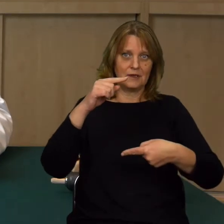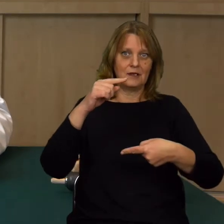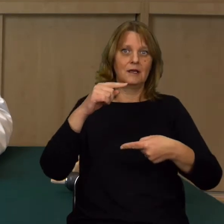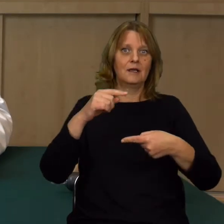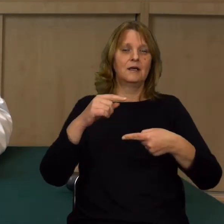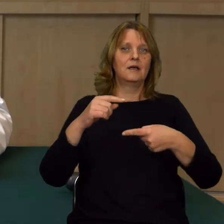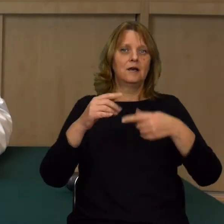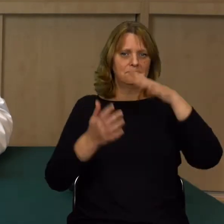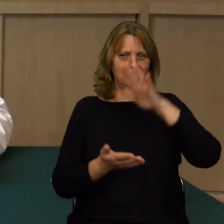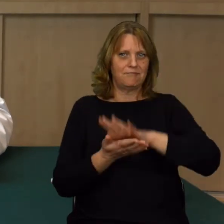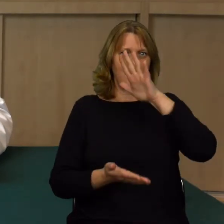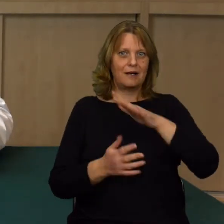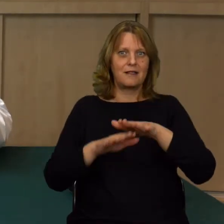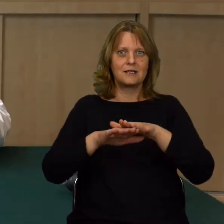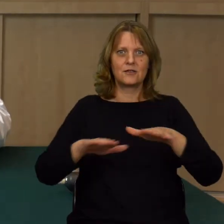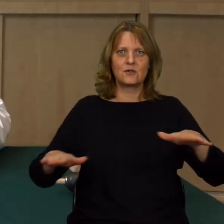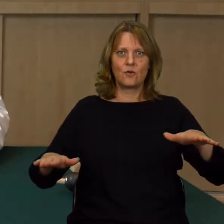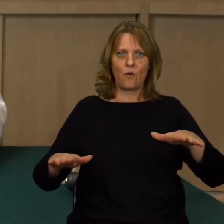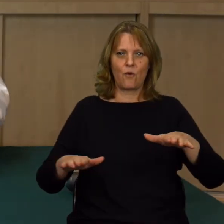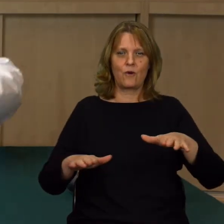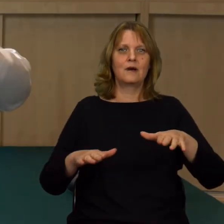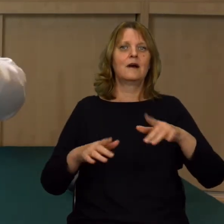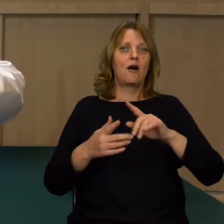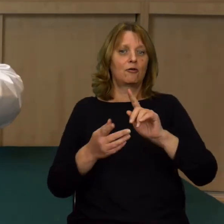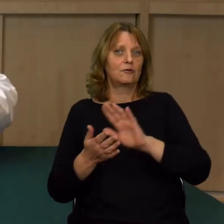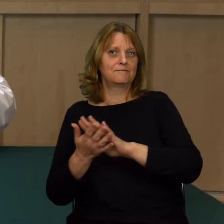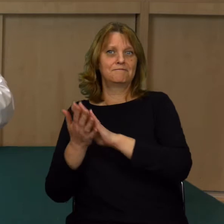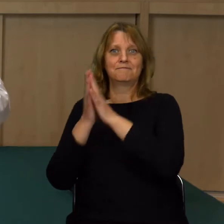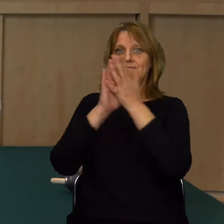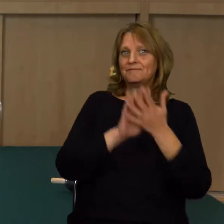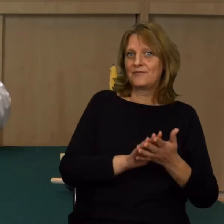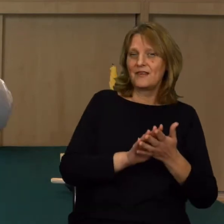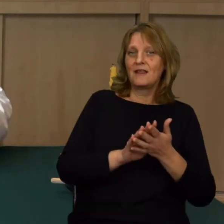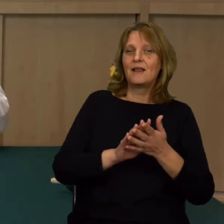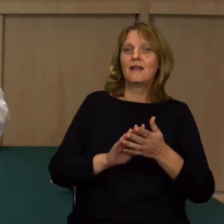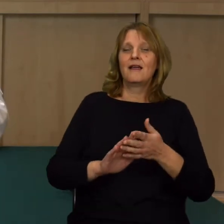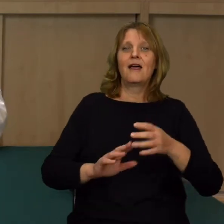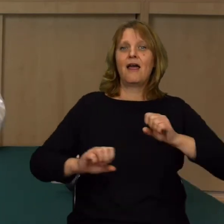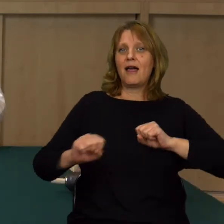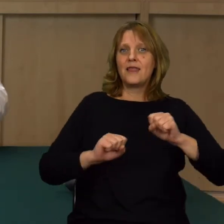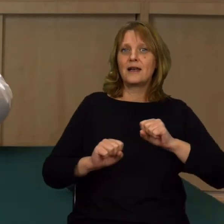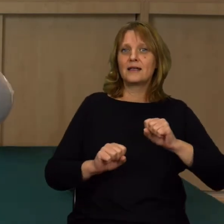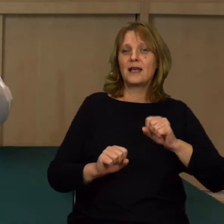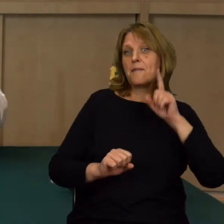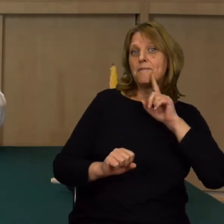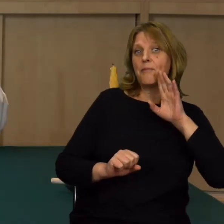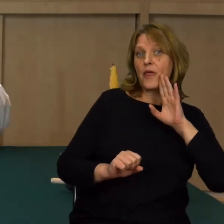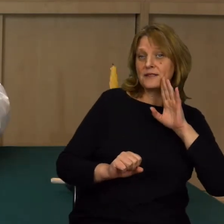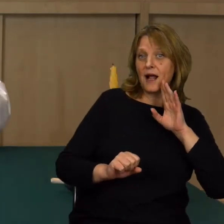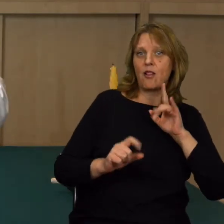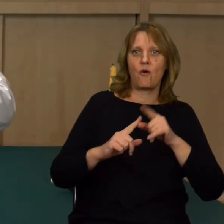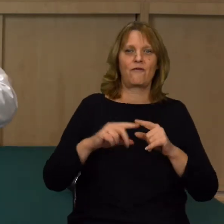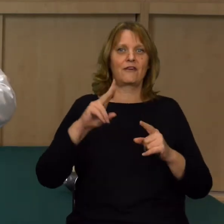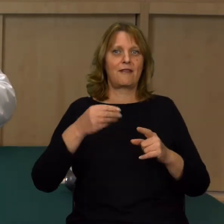ta listewka uderzyła w stół. Rozpędzając się. Zamieniając energię potencjalną w kinetyczną. Która później zamieniła się